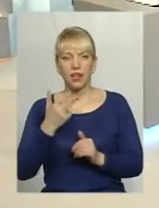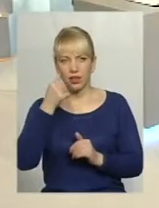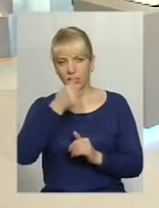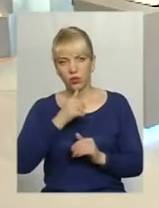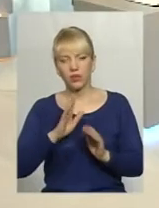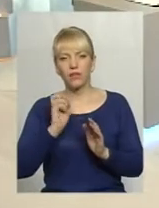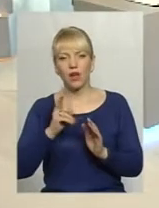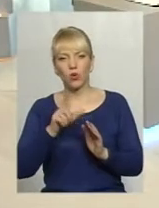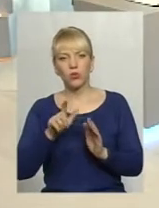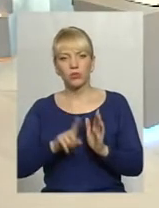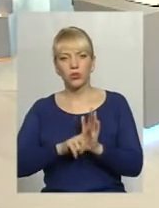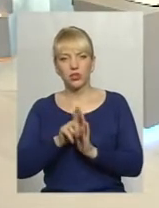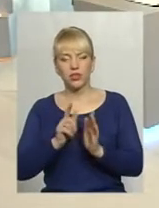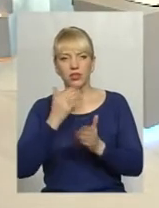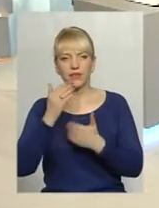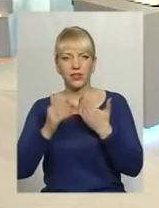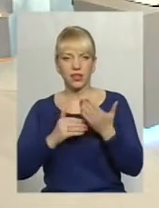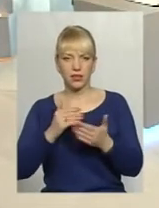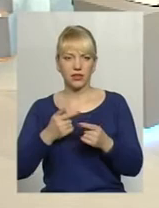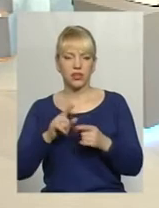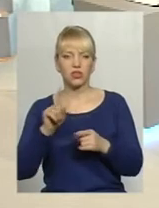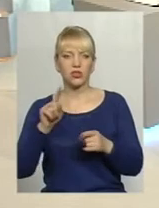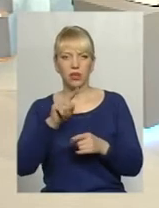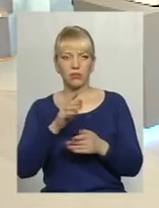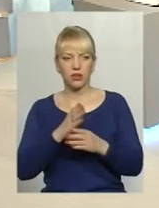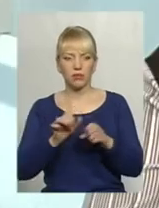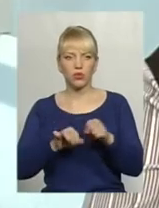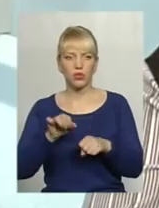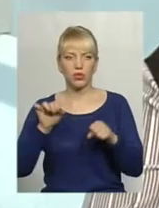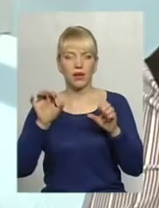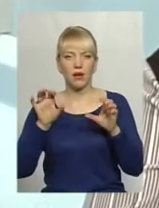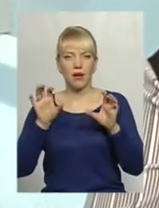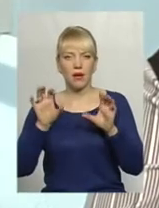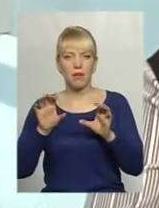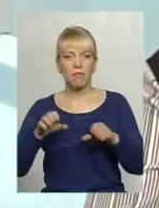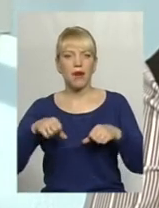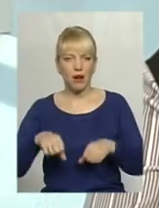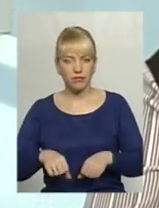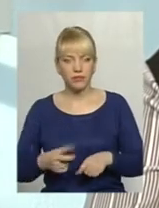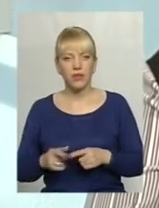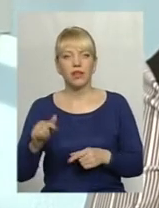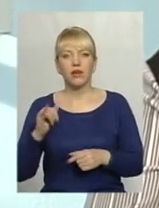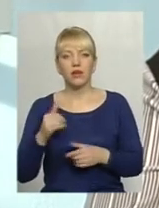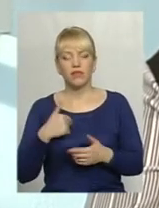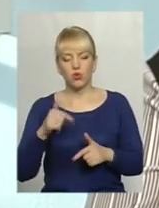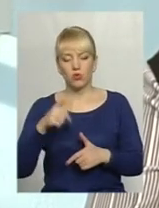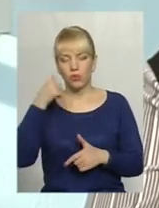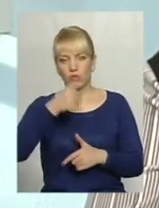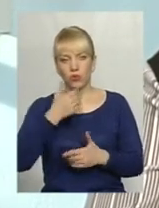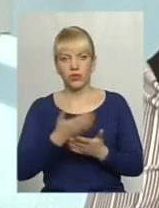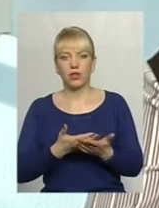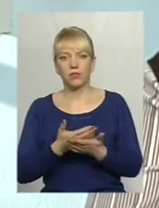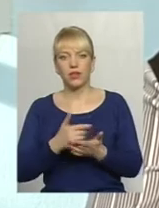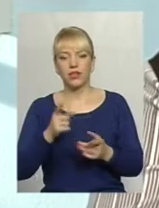розуміти, що і там є якісь порушення своїх прав. Наприклад, у цьому році за такий